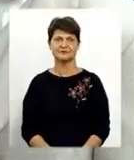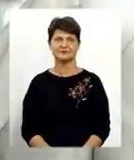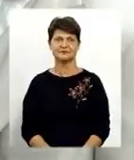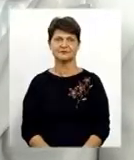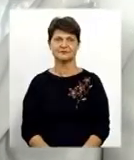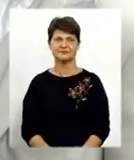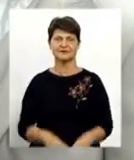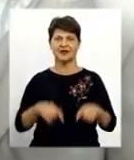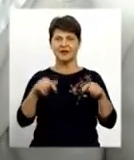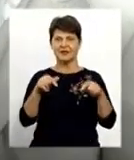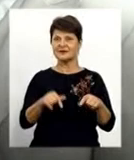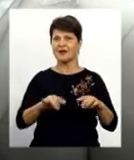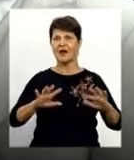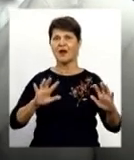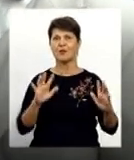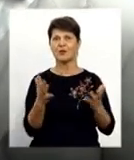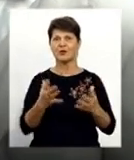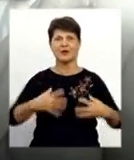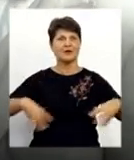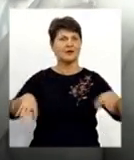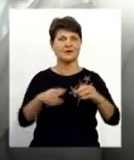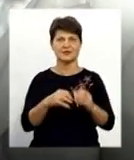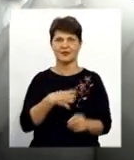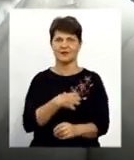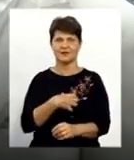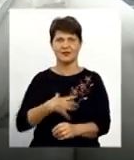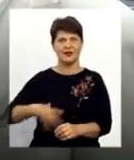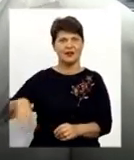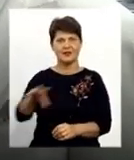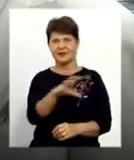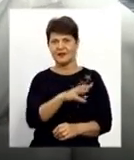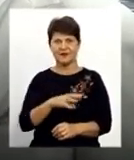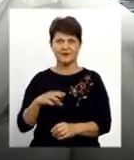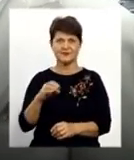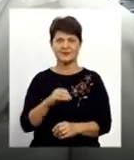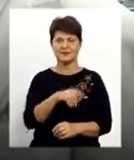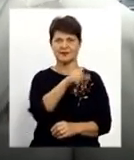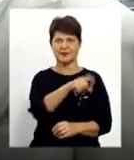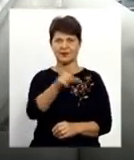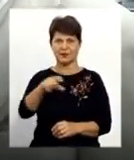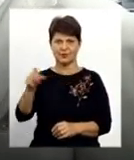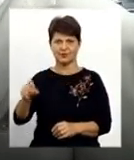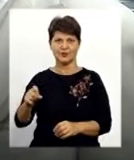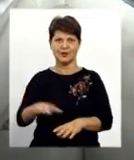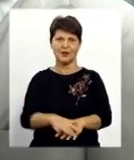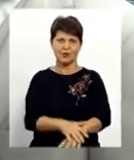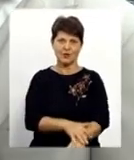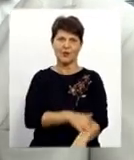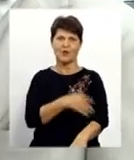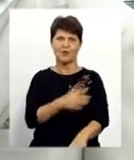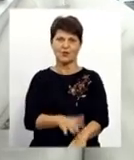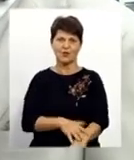Ця будія для всіх важлива, не тільки для нас, а для всієї місцевості. Тому що люди, як сказати, довго-довго